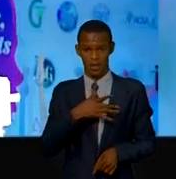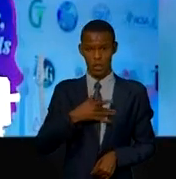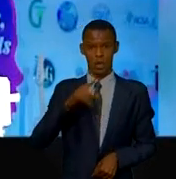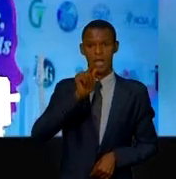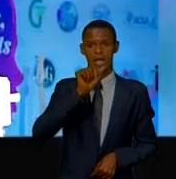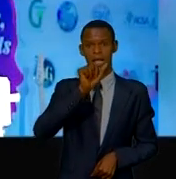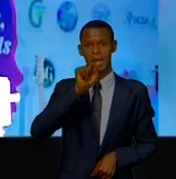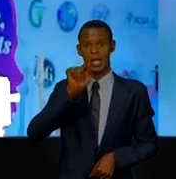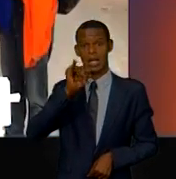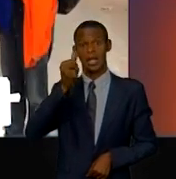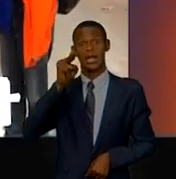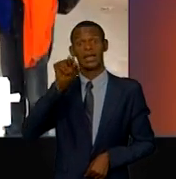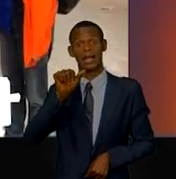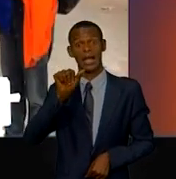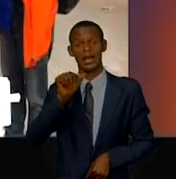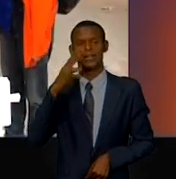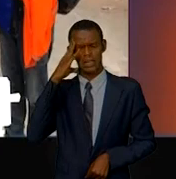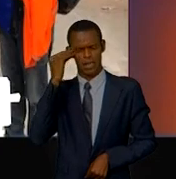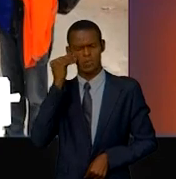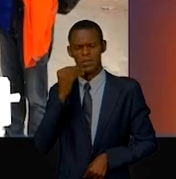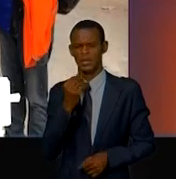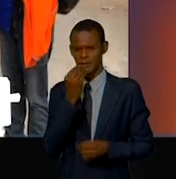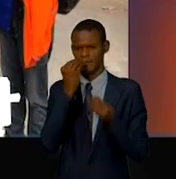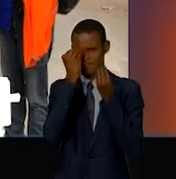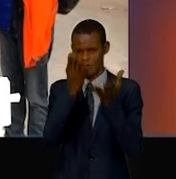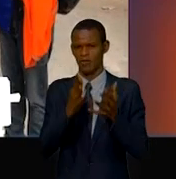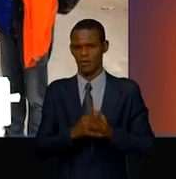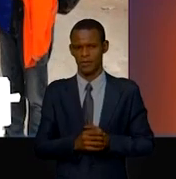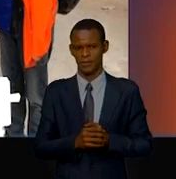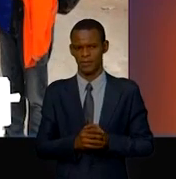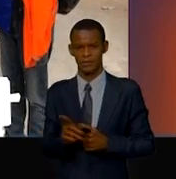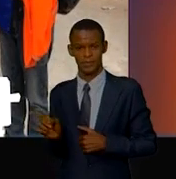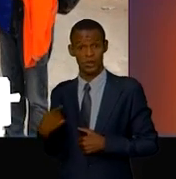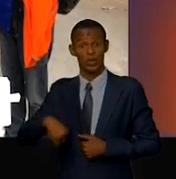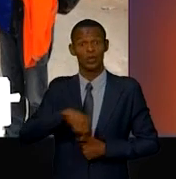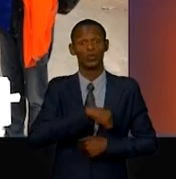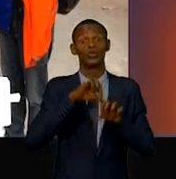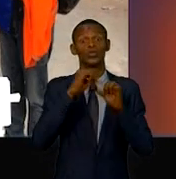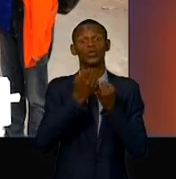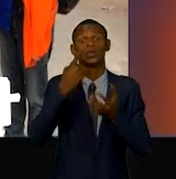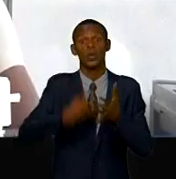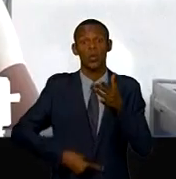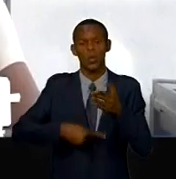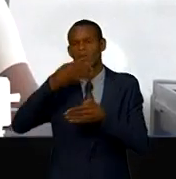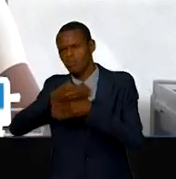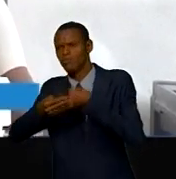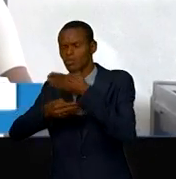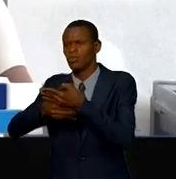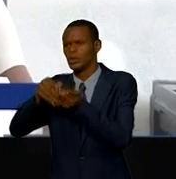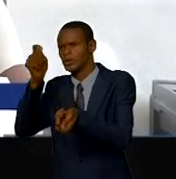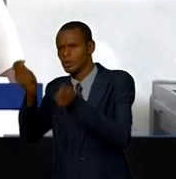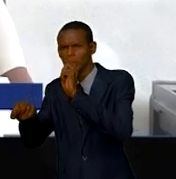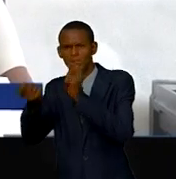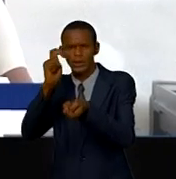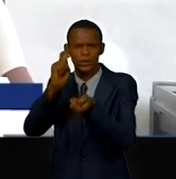dans son entreprise. Dans la construction nous avons la conception on conçoit des plans on a la réhabilitation on fournisse également des